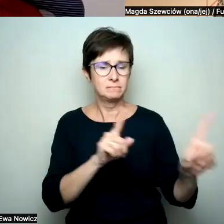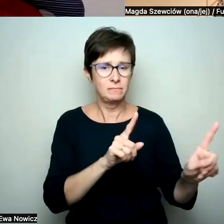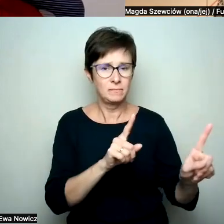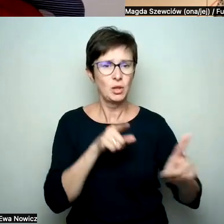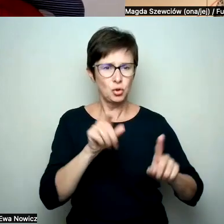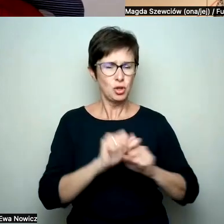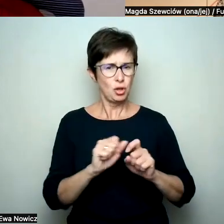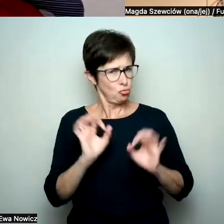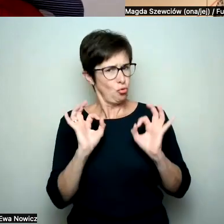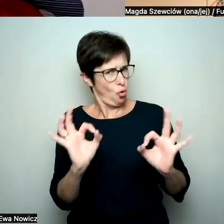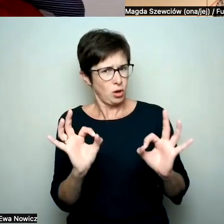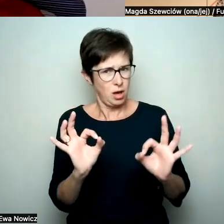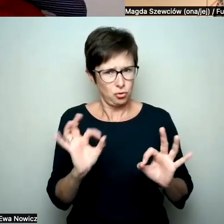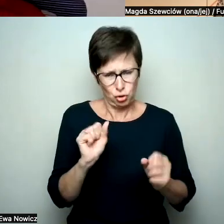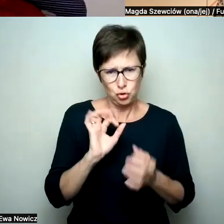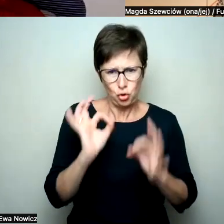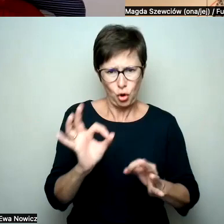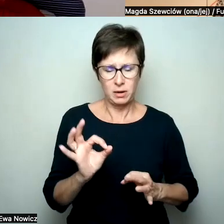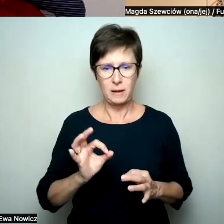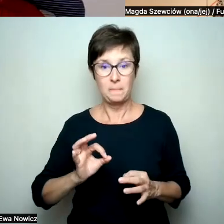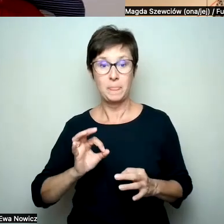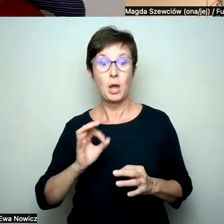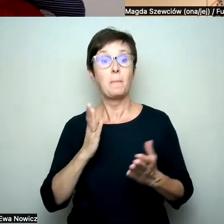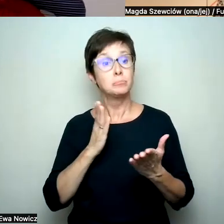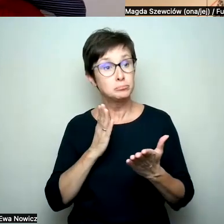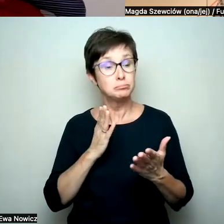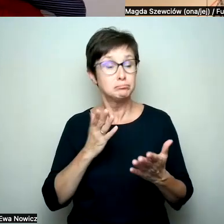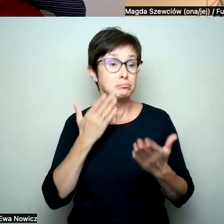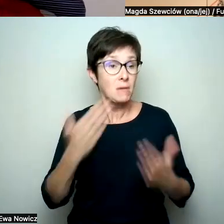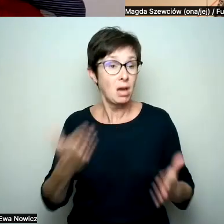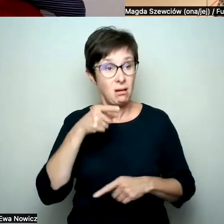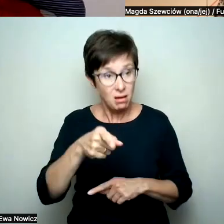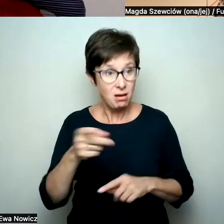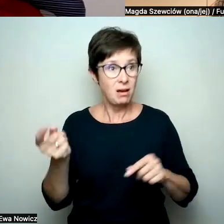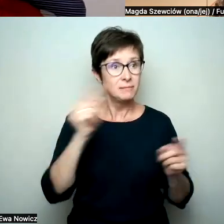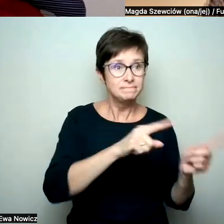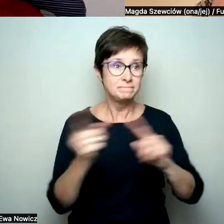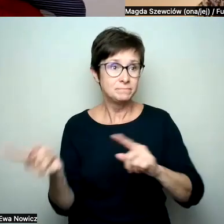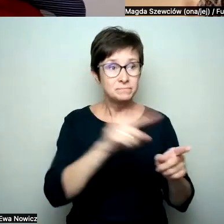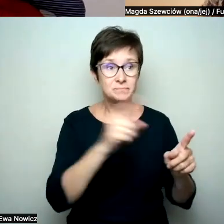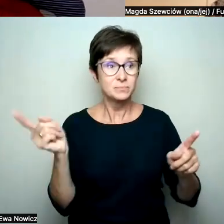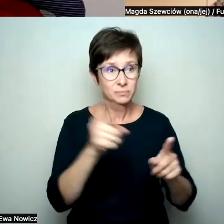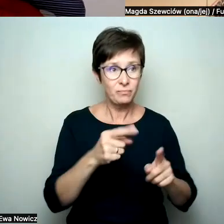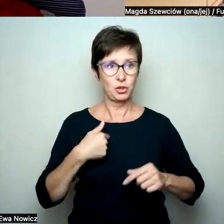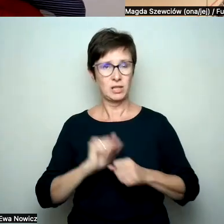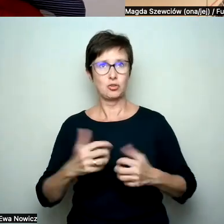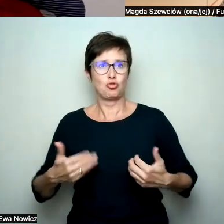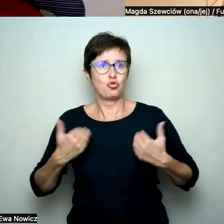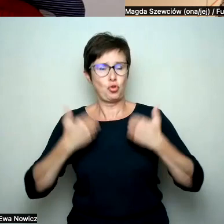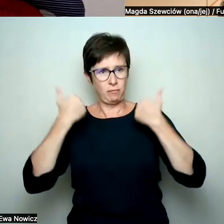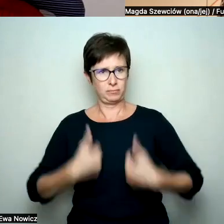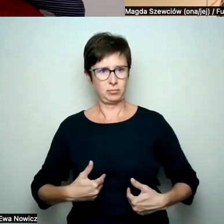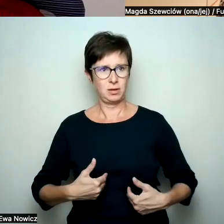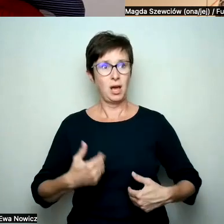zdrowe, żeby rzeczywiście w tym zostać dłużej, bo sobie wyobrażam, że to może nie być łatwe być cały czas pod przystrzałem.